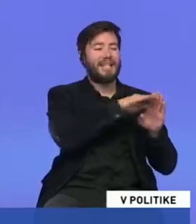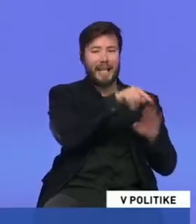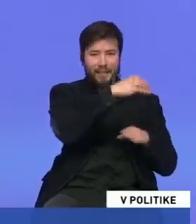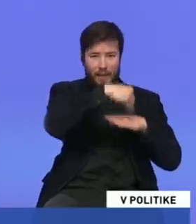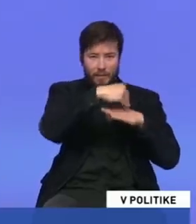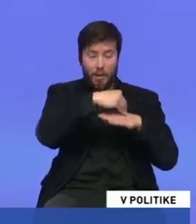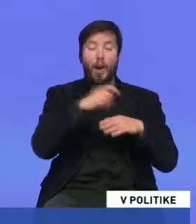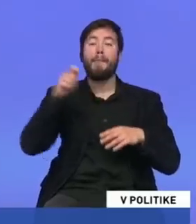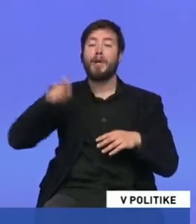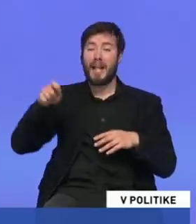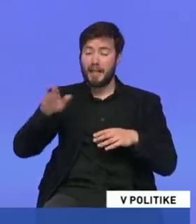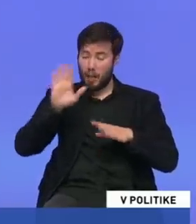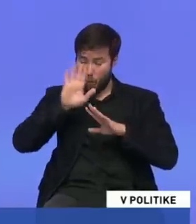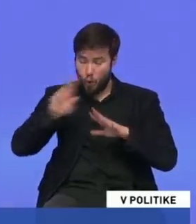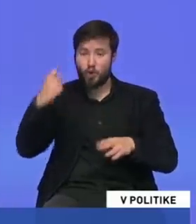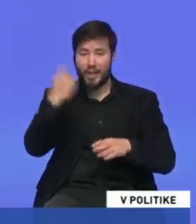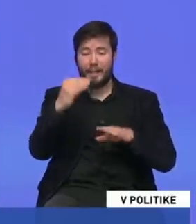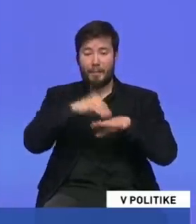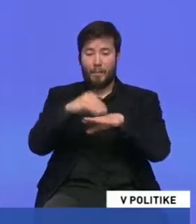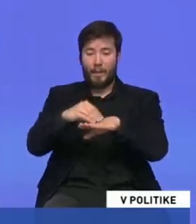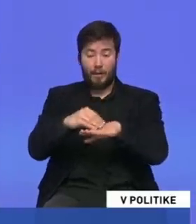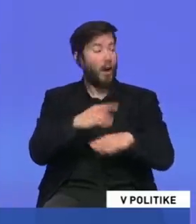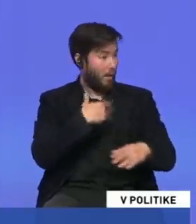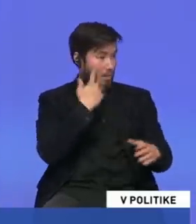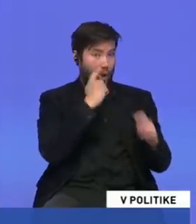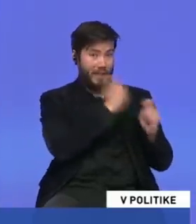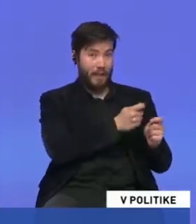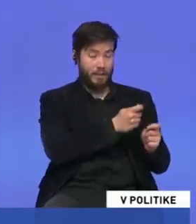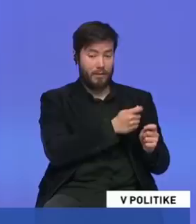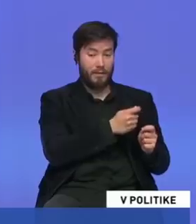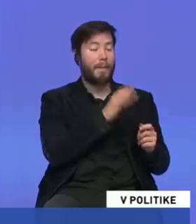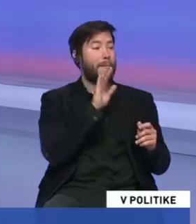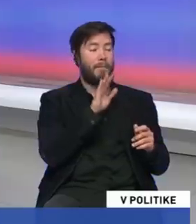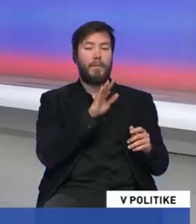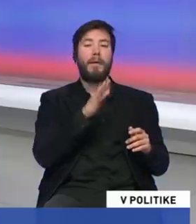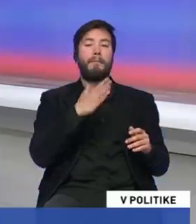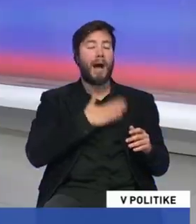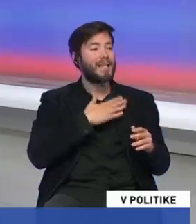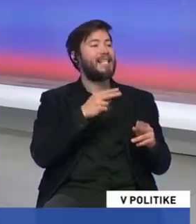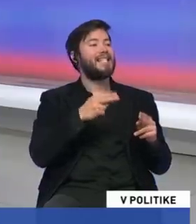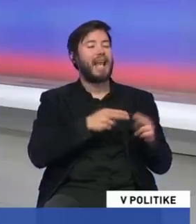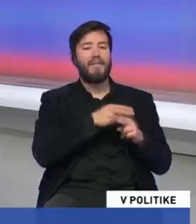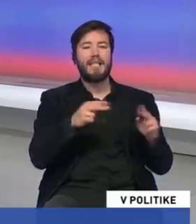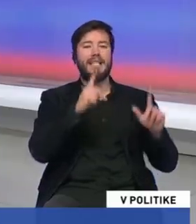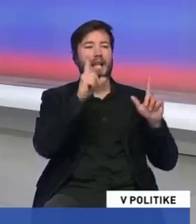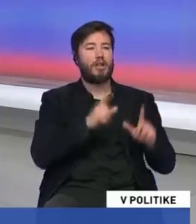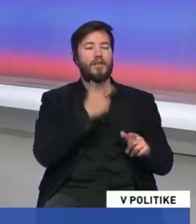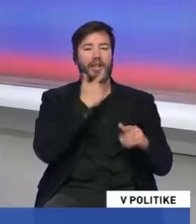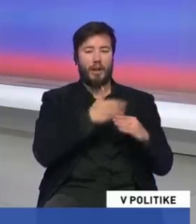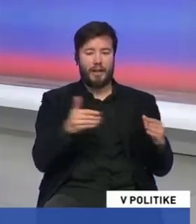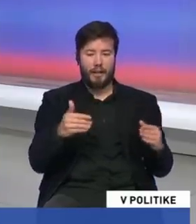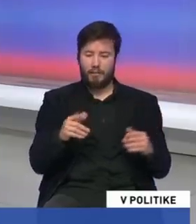legitimne môžu dávať svoje pripomienky. A máte záväzne stanovisko Národnej rady, ktoré prešlo? Nemáte tam šiaznú pripomienku. To nie je pravda. Druhá vec.